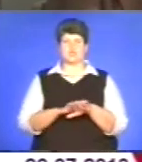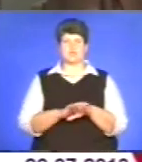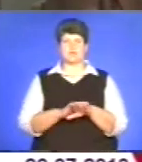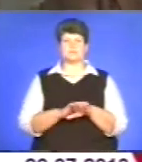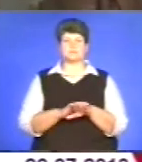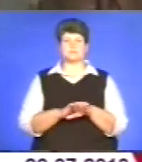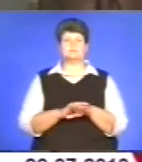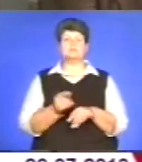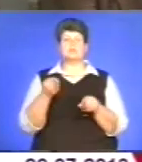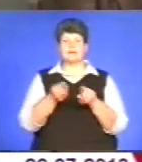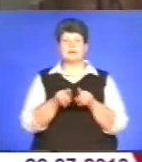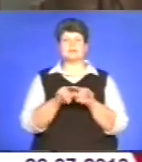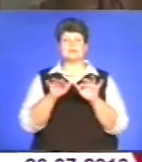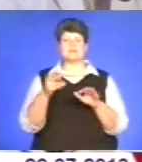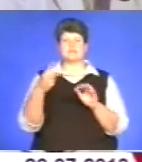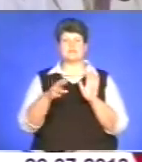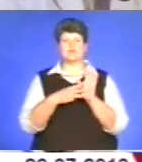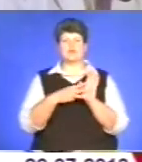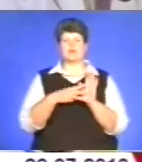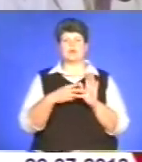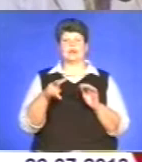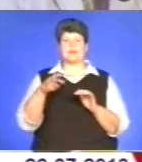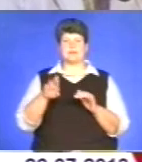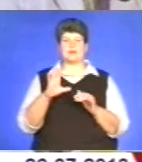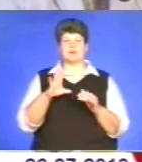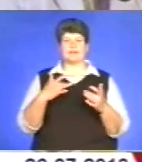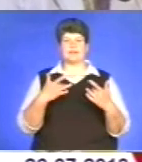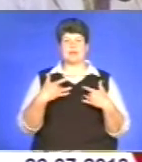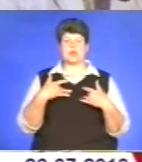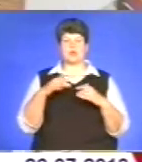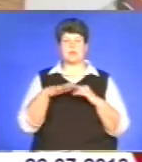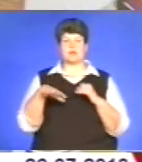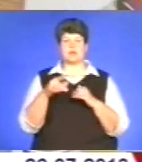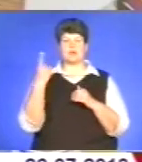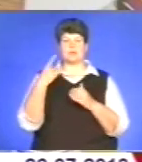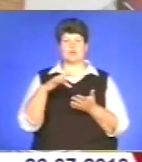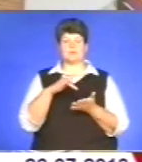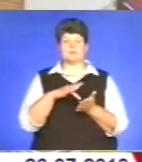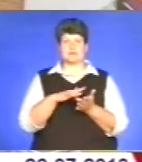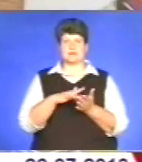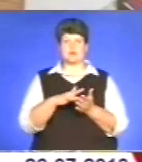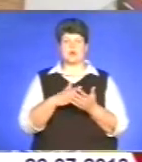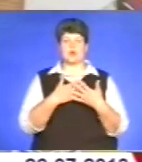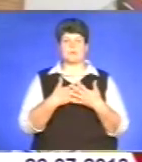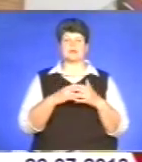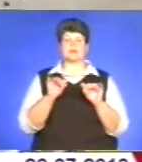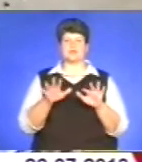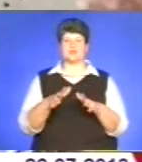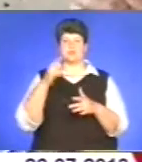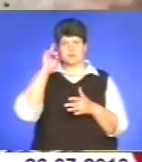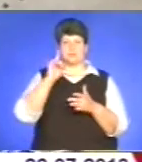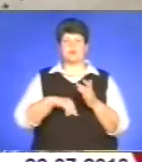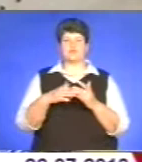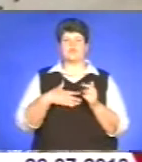Такі ж заходи 28 липня будуть і на театральному майдані обласного центру. Громадські діячі переконані, що у нашій